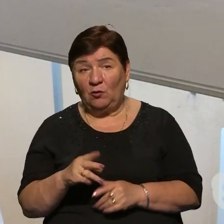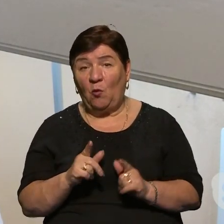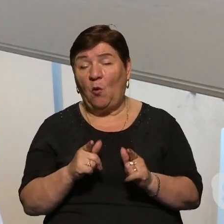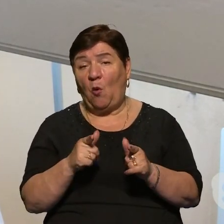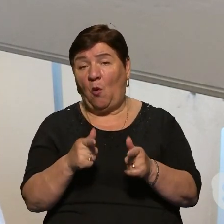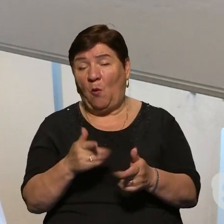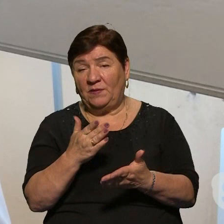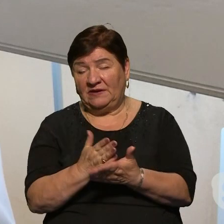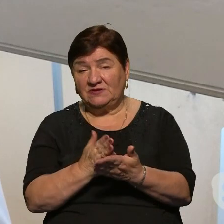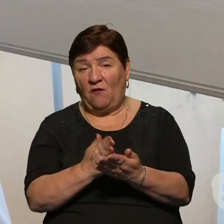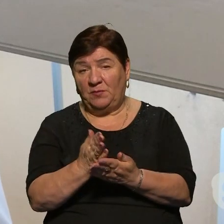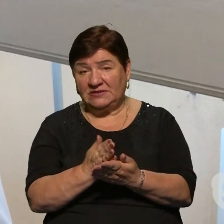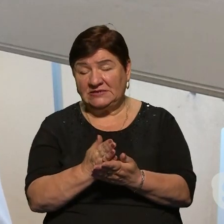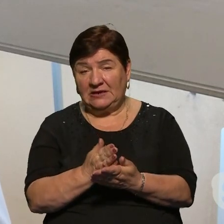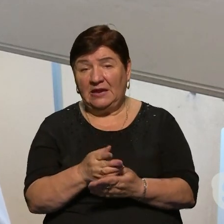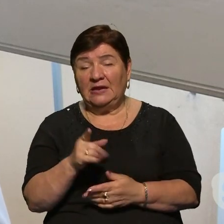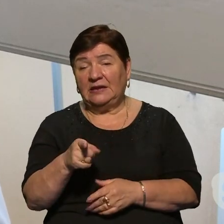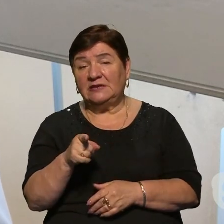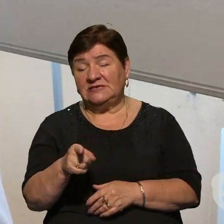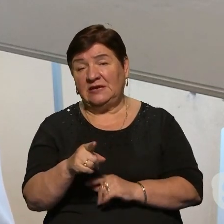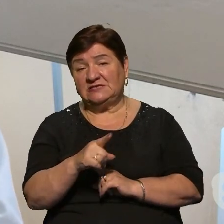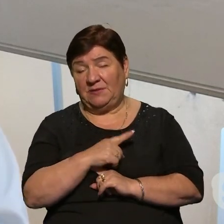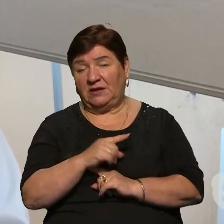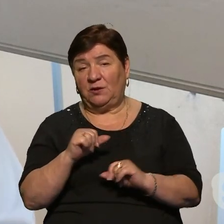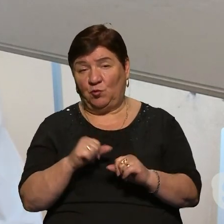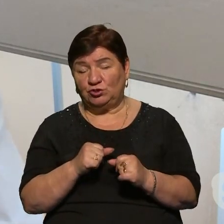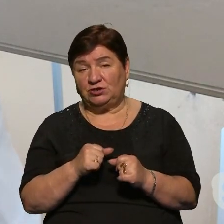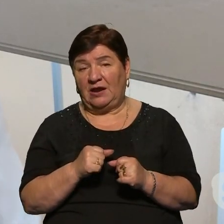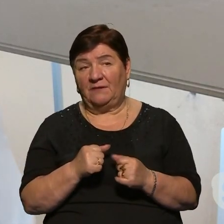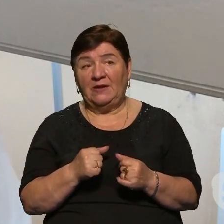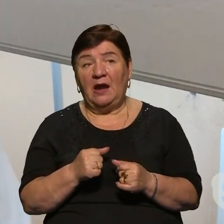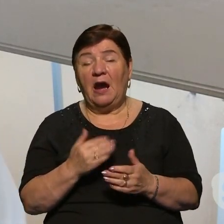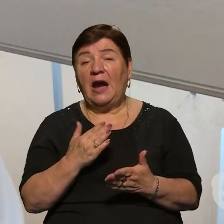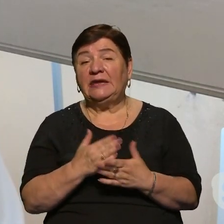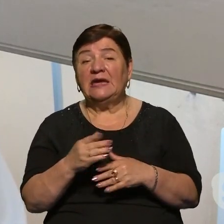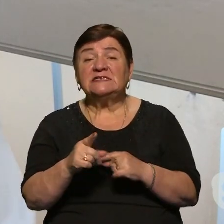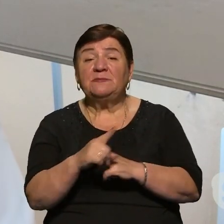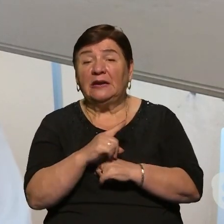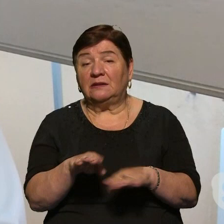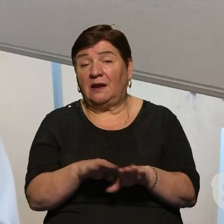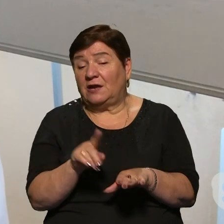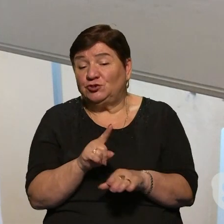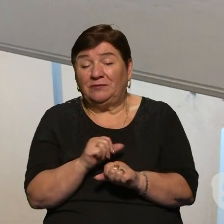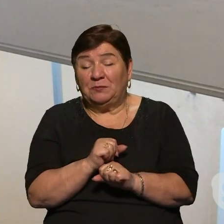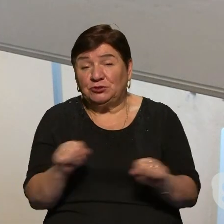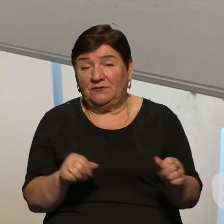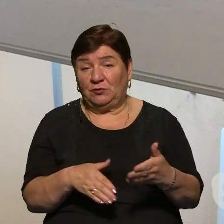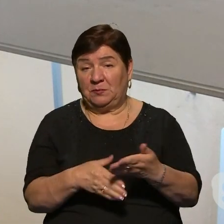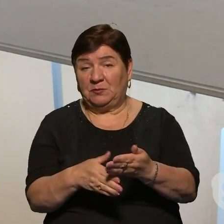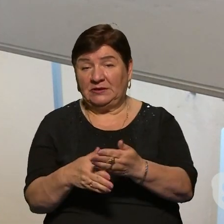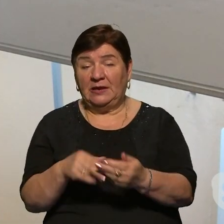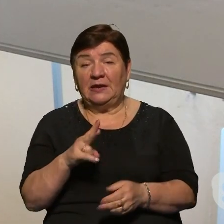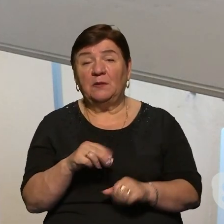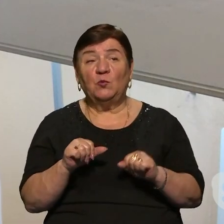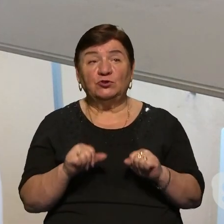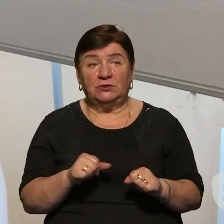в операційній. На цій смерті можна було б запобігти. Є смерті, яким неможливо запобігти. Так от, із тих, яким можна